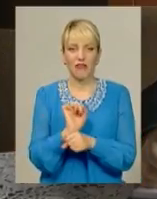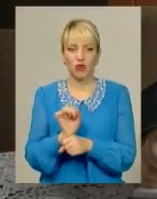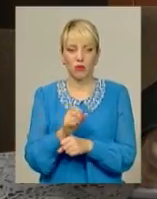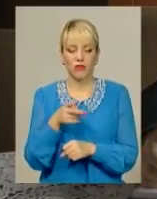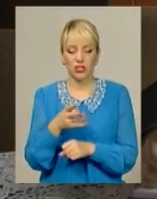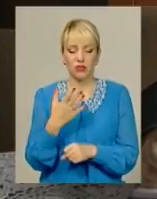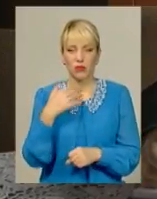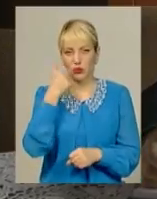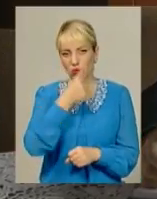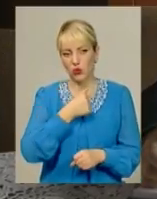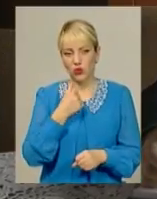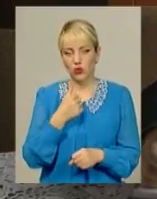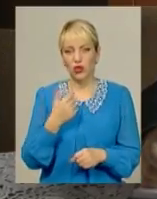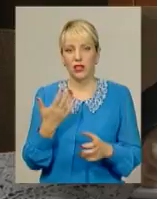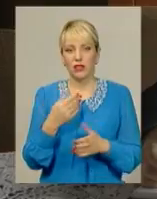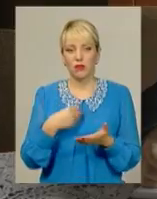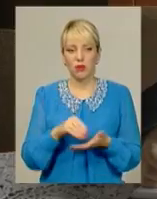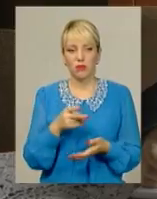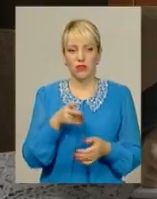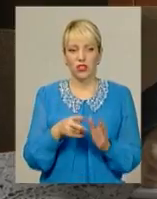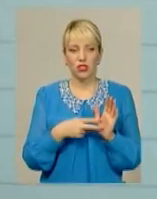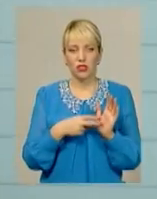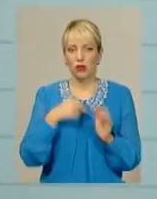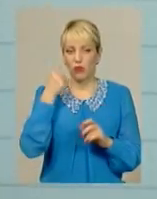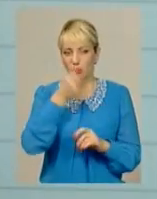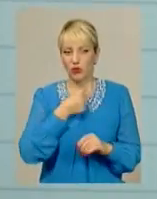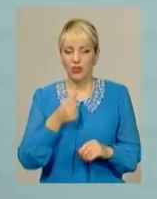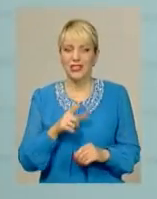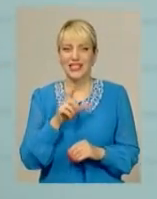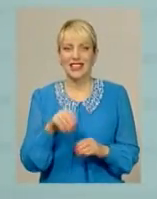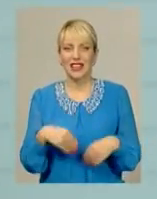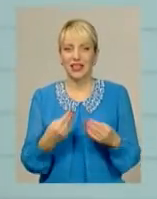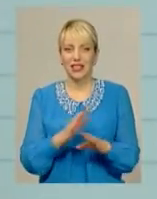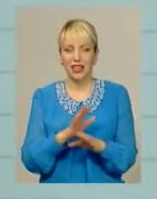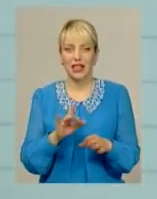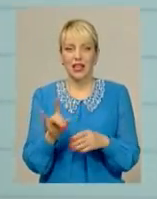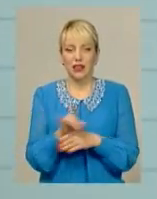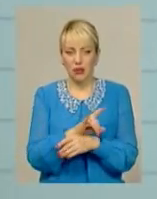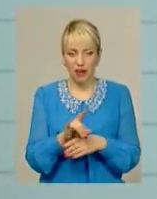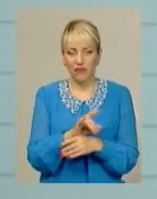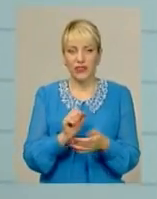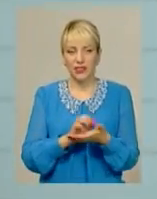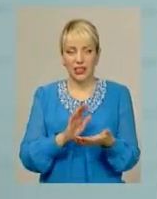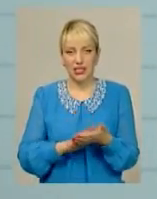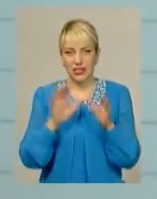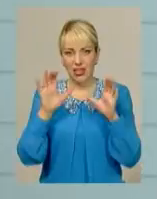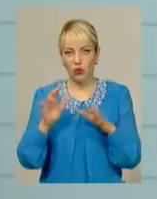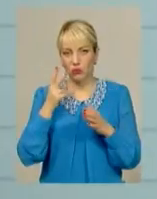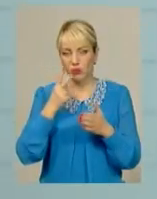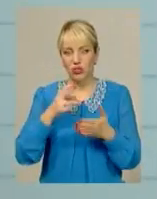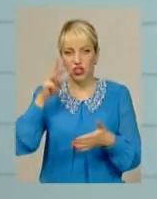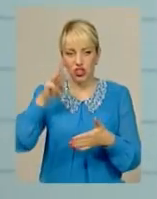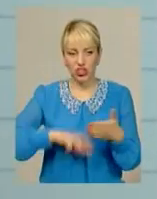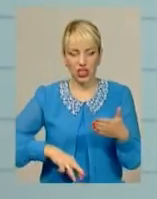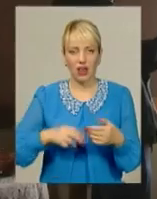року випуску, який придбали вони у 2007 році. За надання неправдивих даних, закон передбачає штрафні санкції.